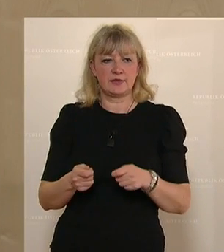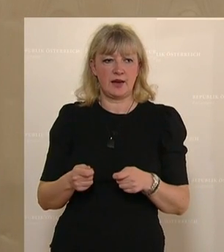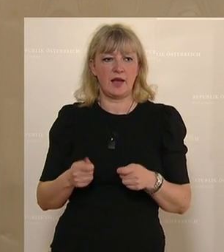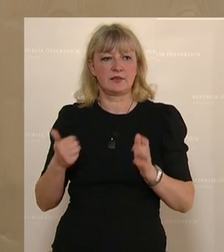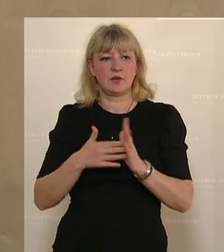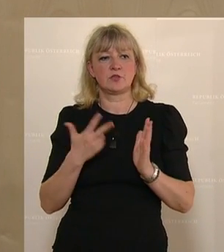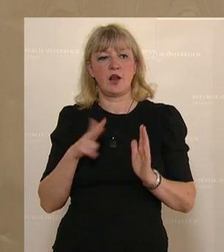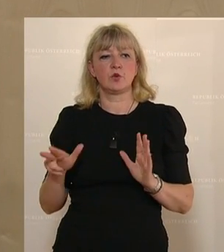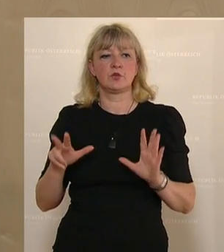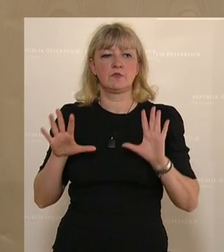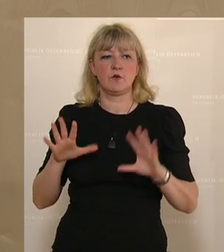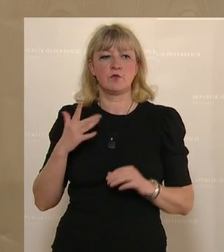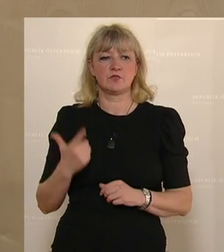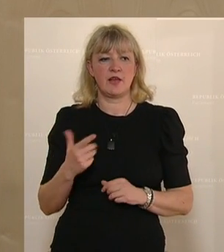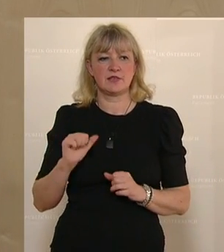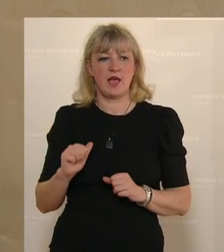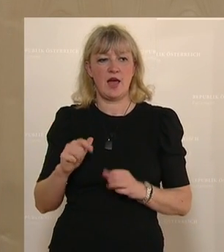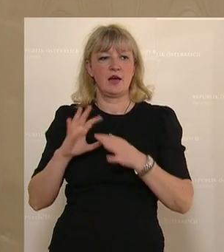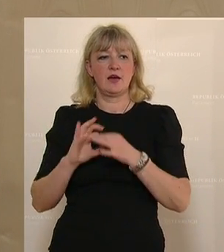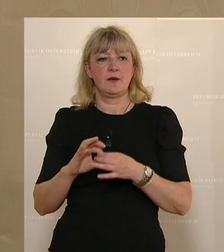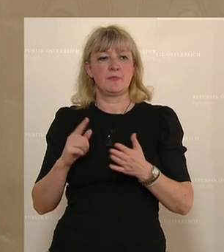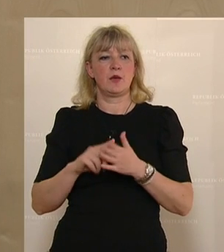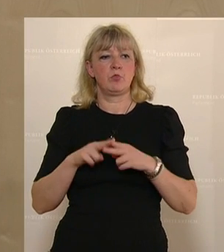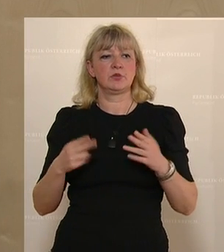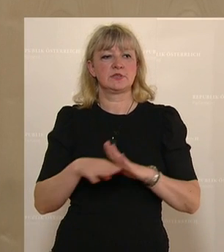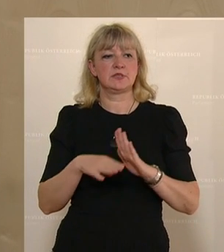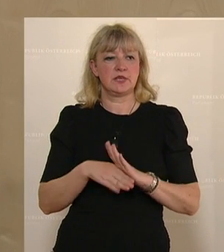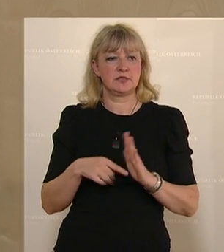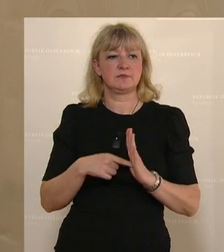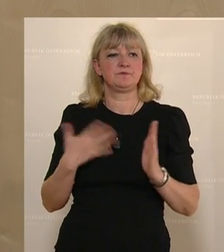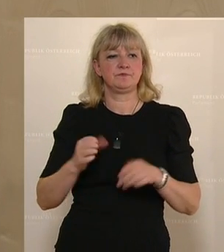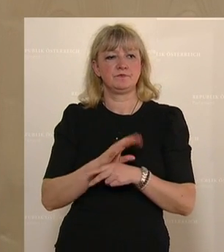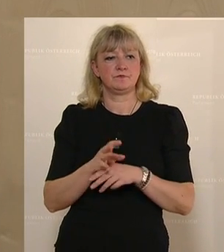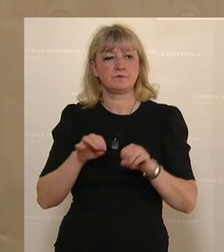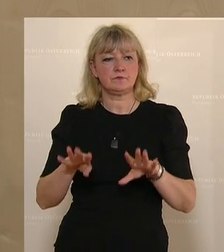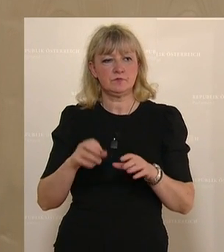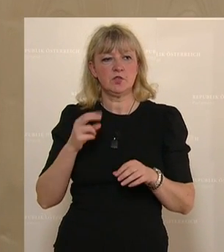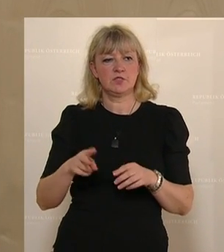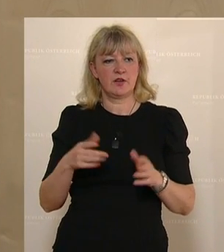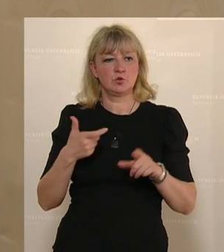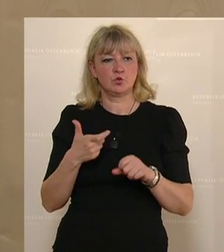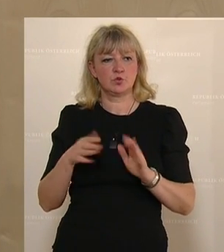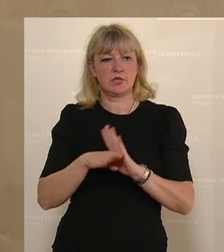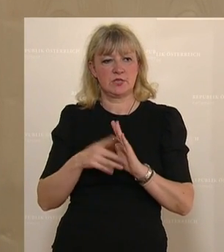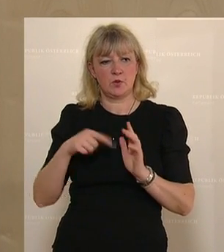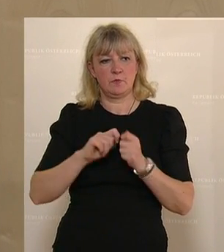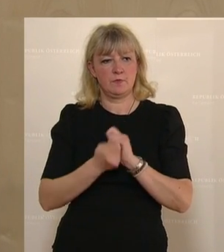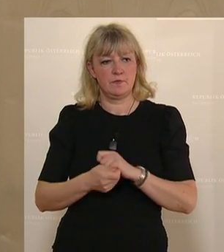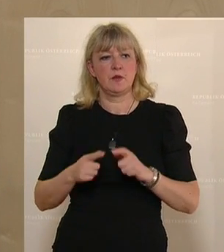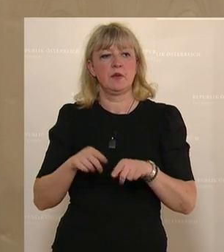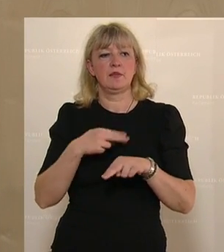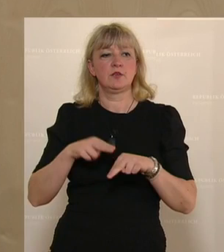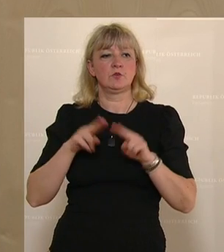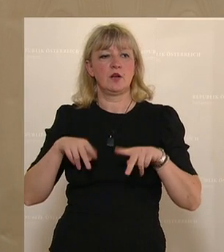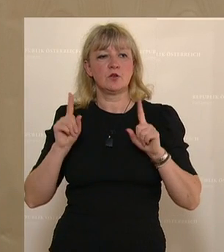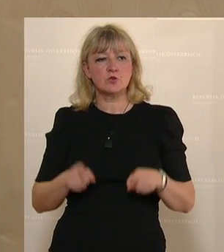1325a betreffend eines Bundesgesetzes, mit dem das Covid-19-Zweckzuschussgesetz geändert wird. Der